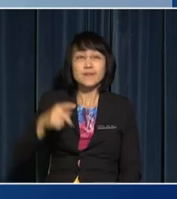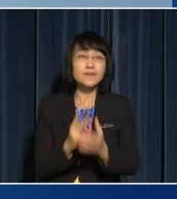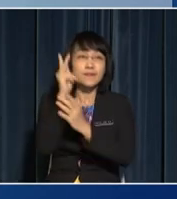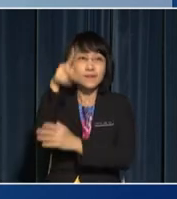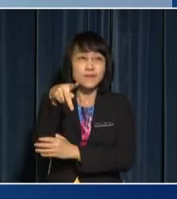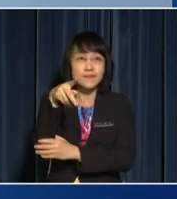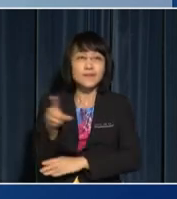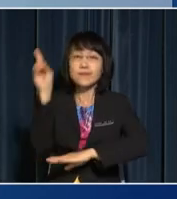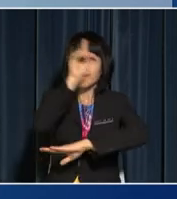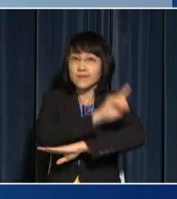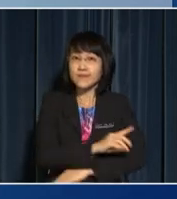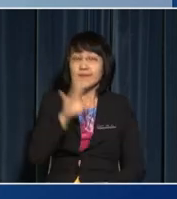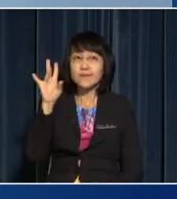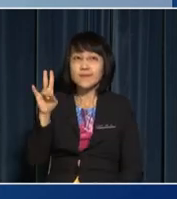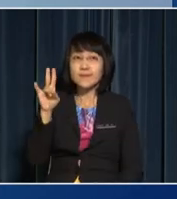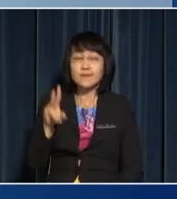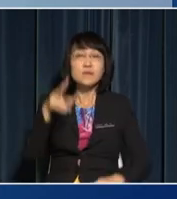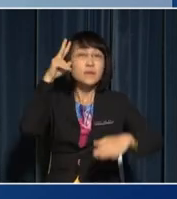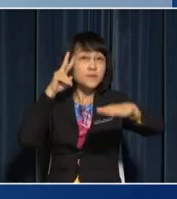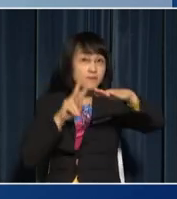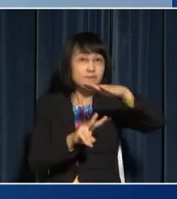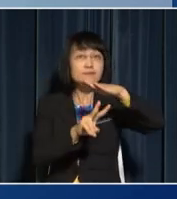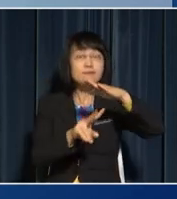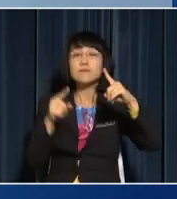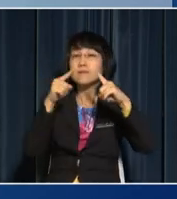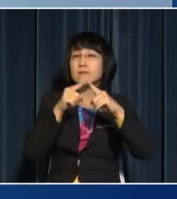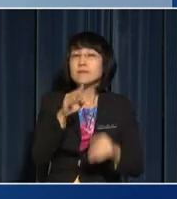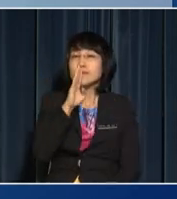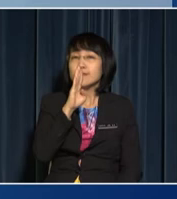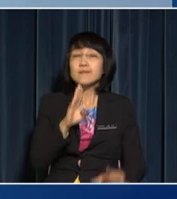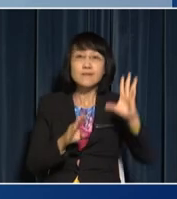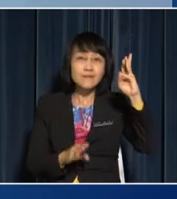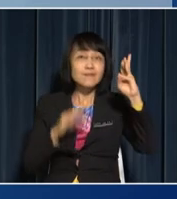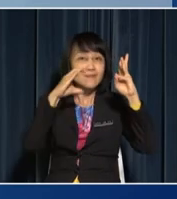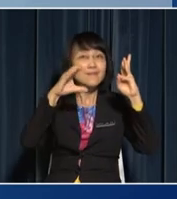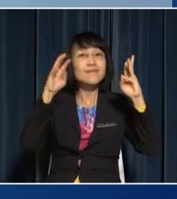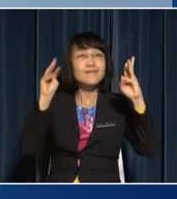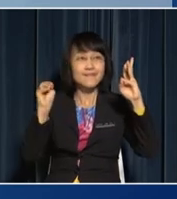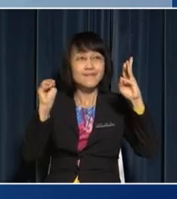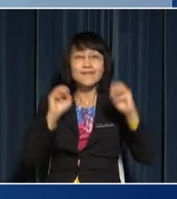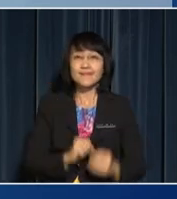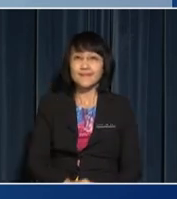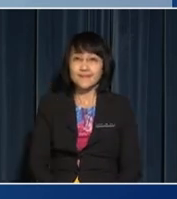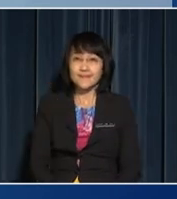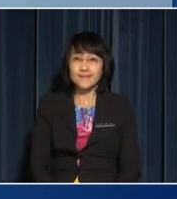of the plant on day 7 is predicted to be 6 cm